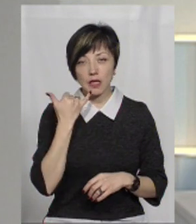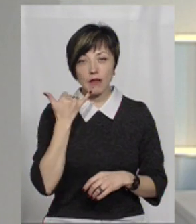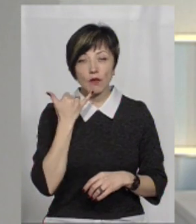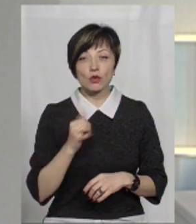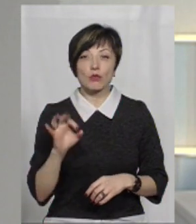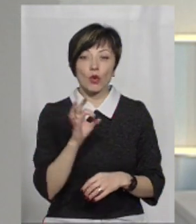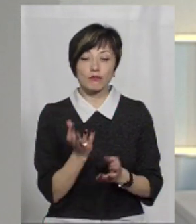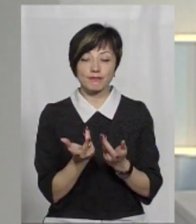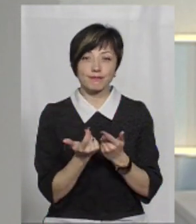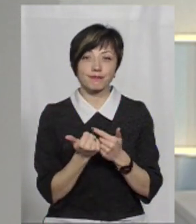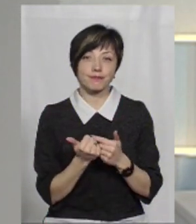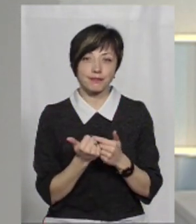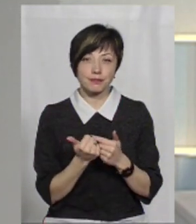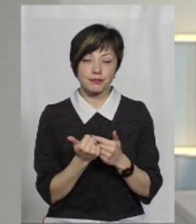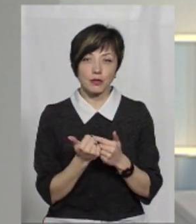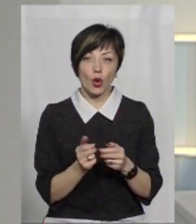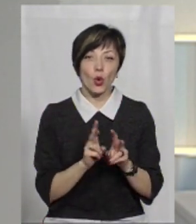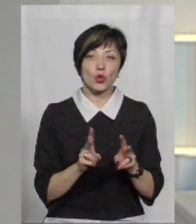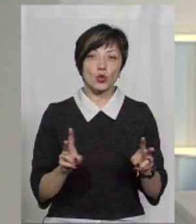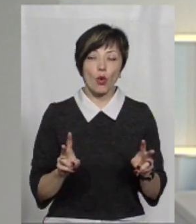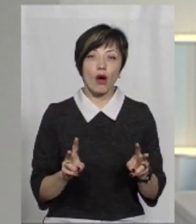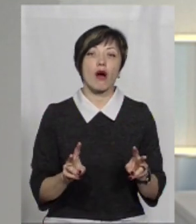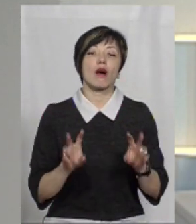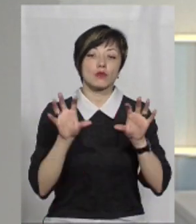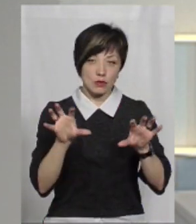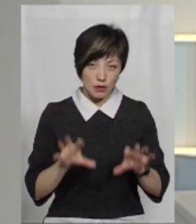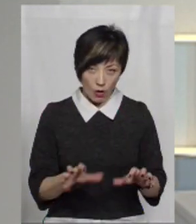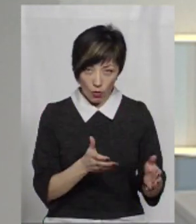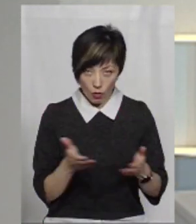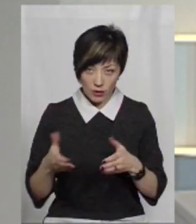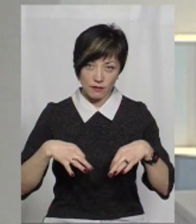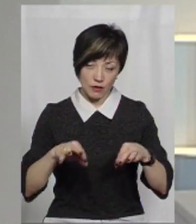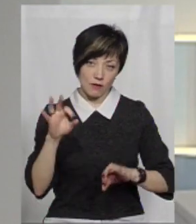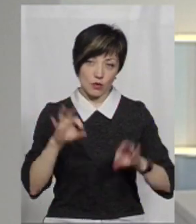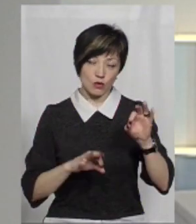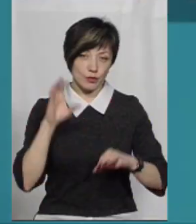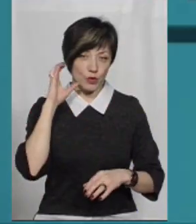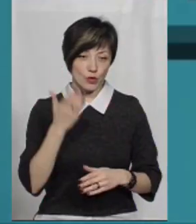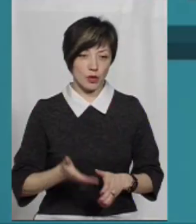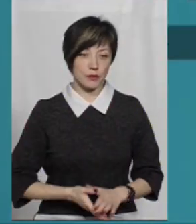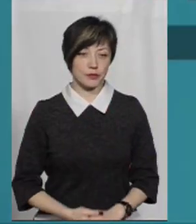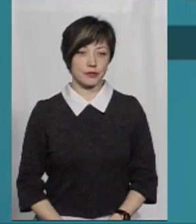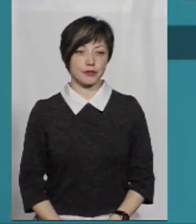телефоном про підрахунок тих, хто легалізував свої автівки у відсотках. Послухаємо.